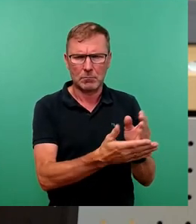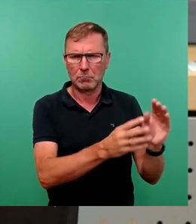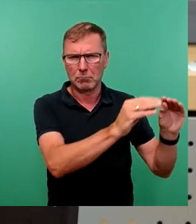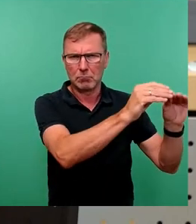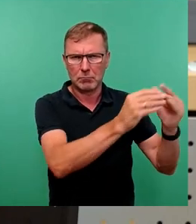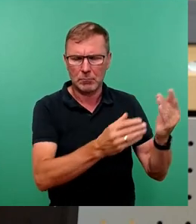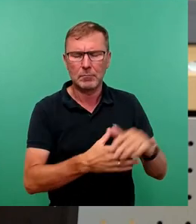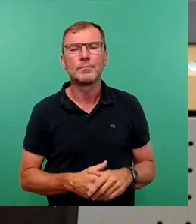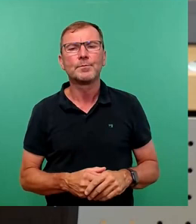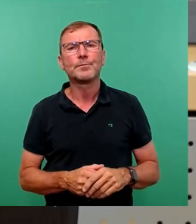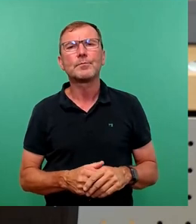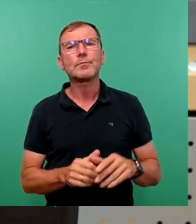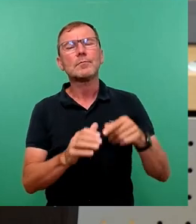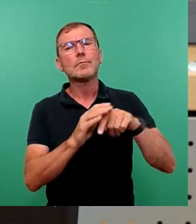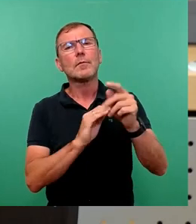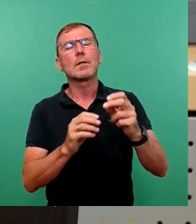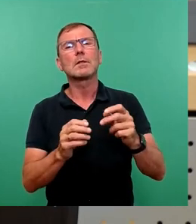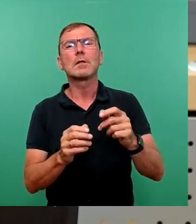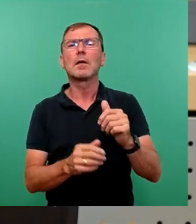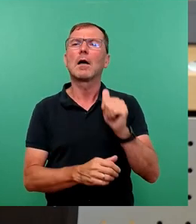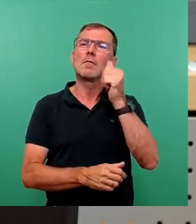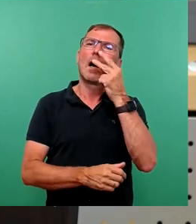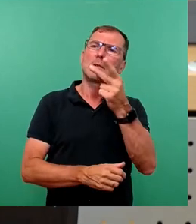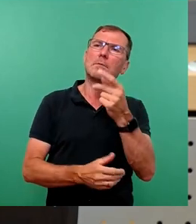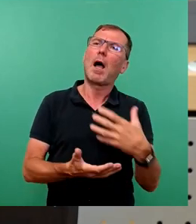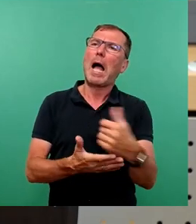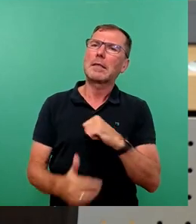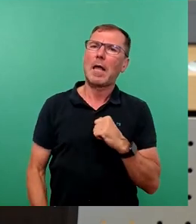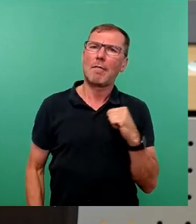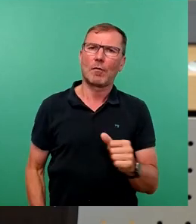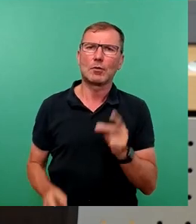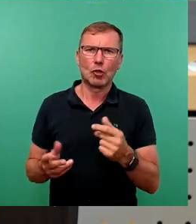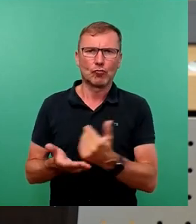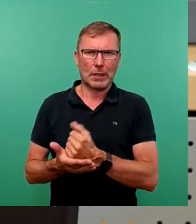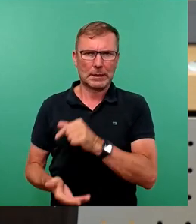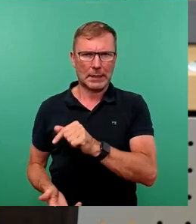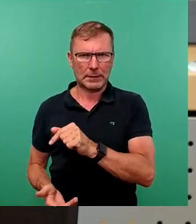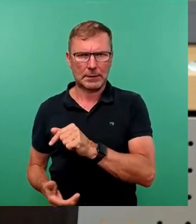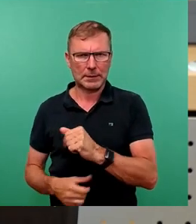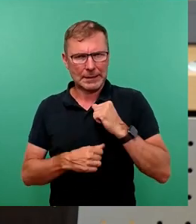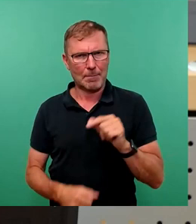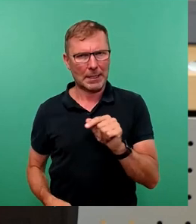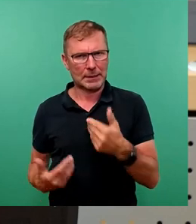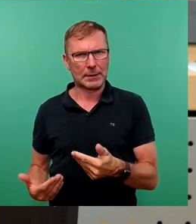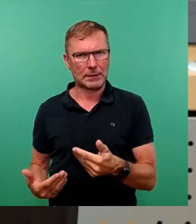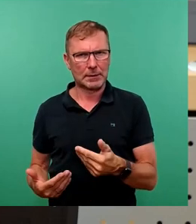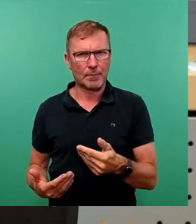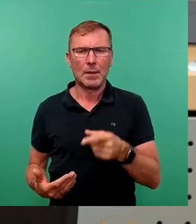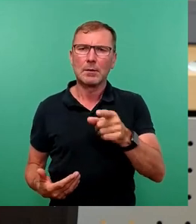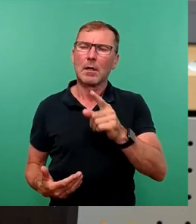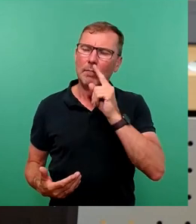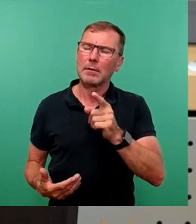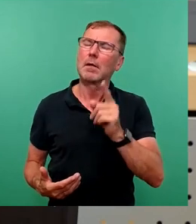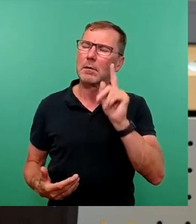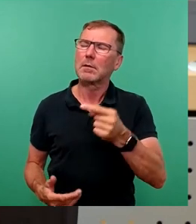Durch diese voraussetzbaren Einnahmeverluste, die Stadtkasse wirklich belastet ist, sollten, wenn dann auch